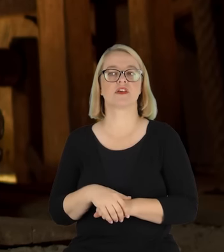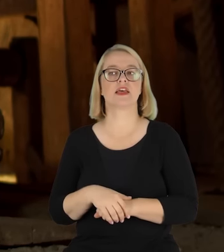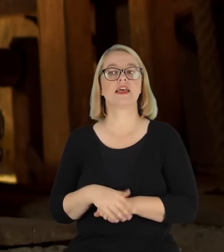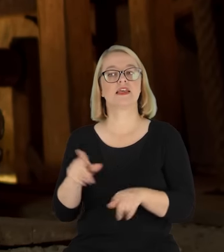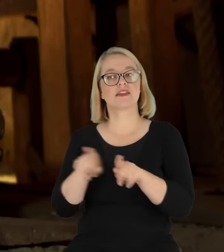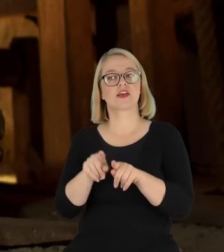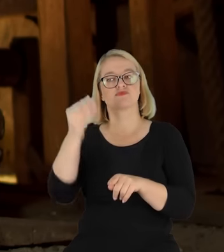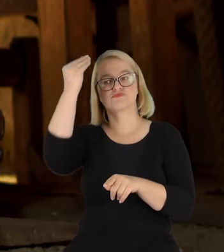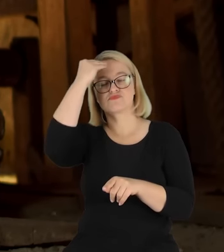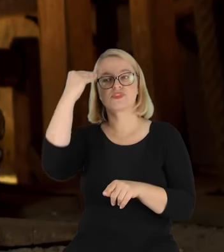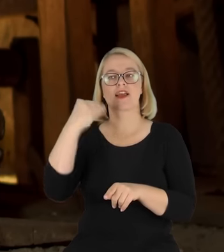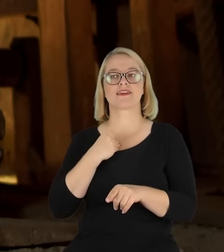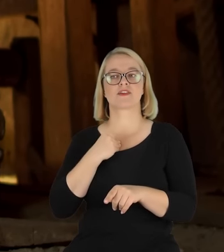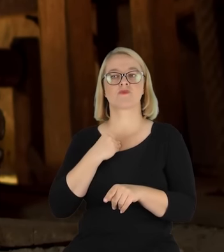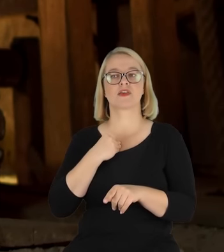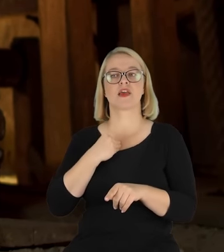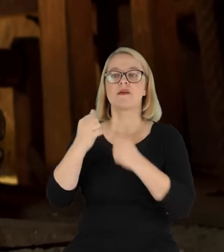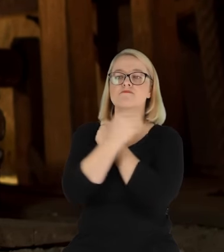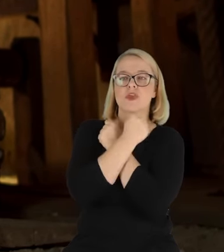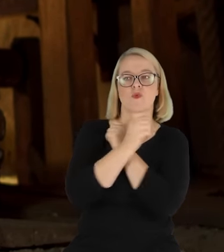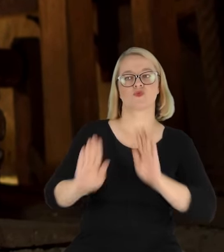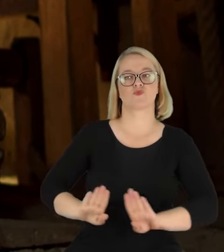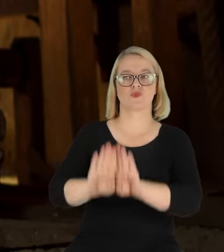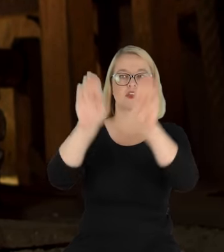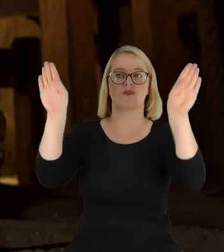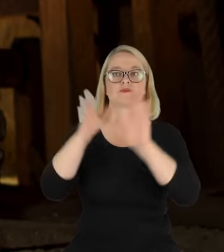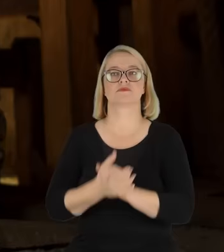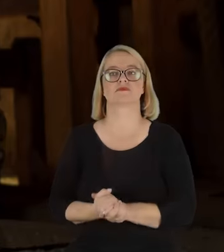przekazał tą miłość do tego muzeum.